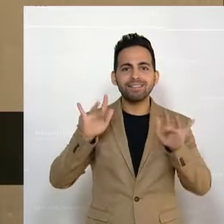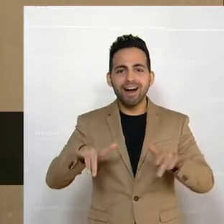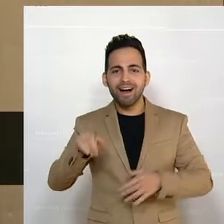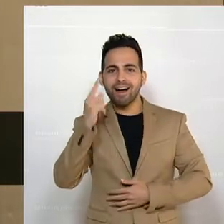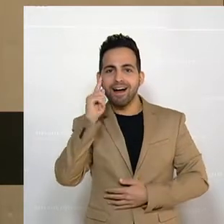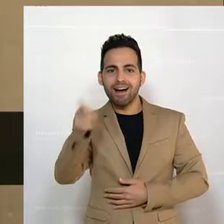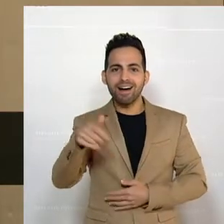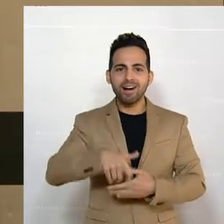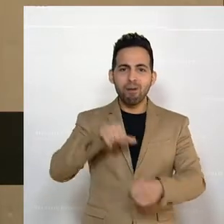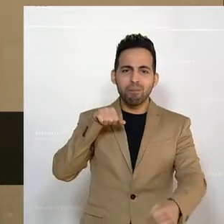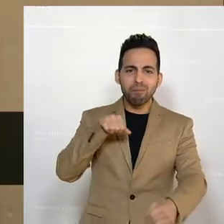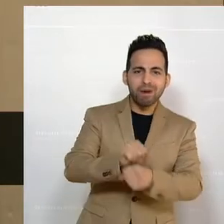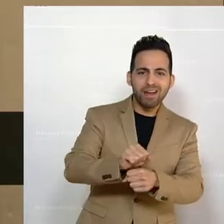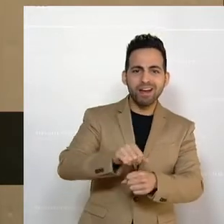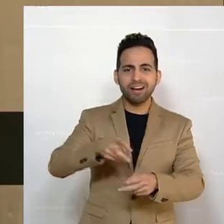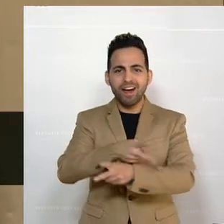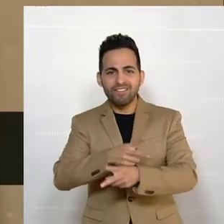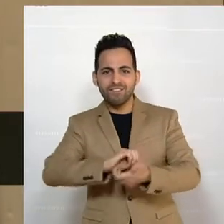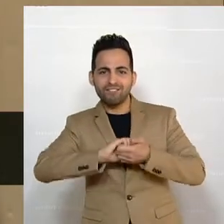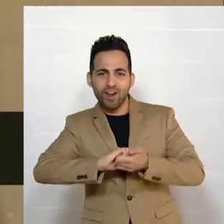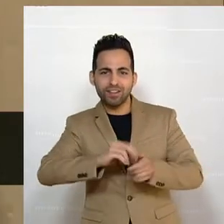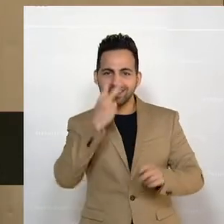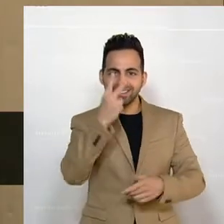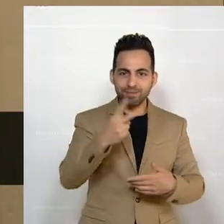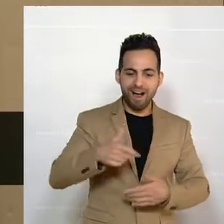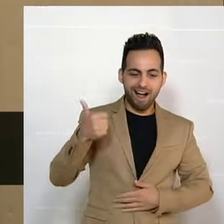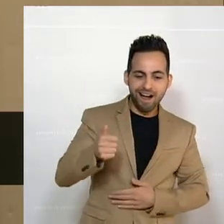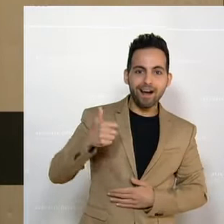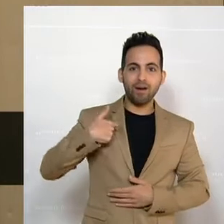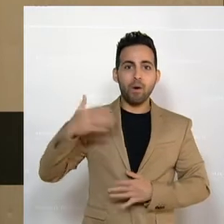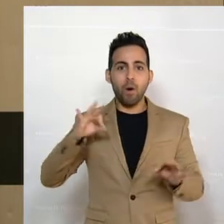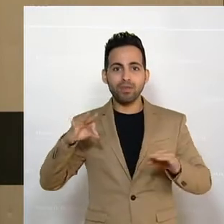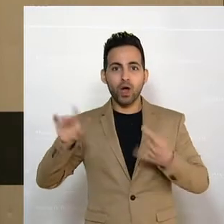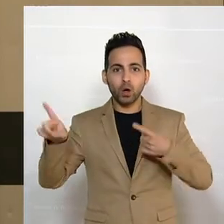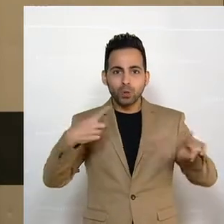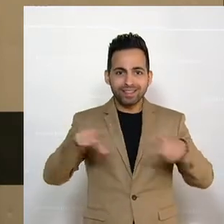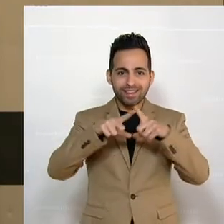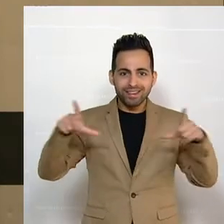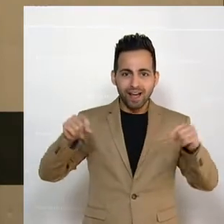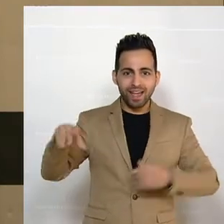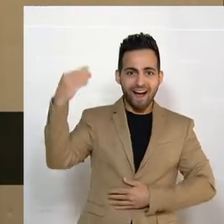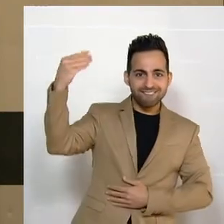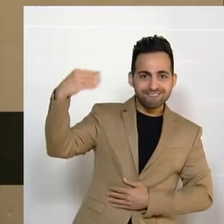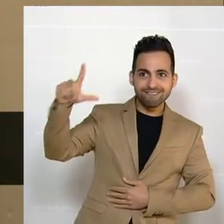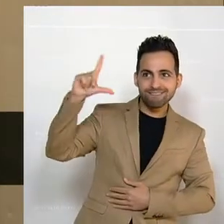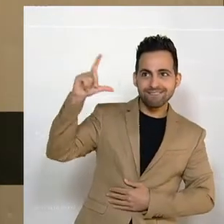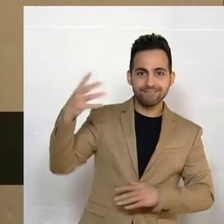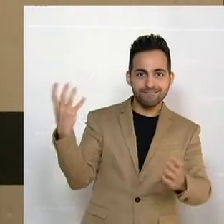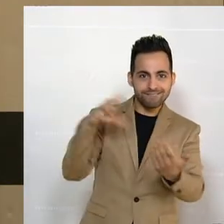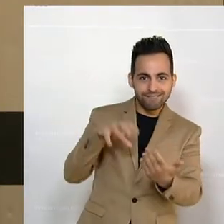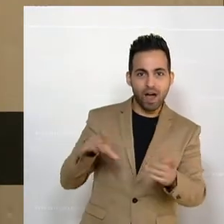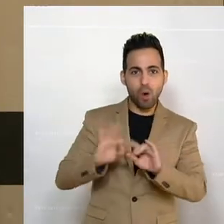Bier, dem ersten Kaffee oder nicht die ersten Konzertkarten, genauso wie die ersten